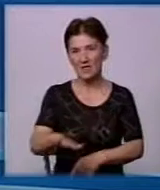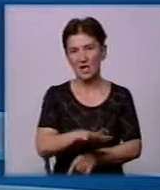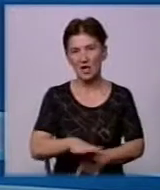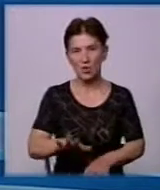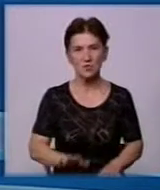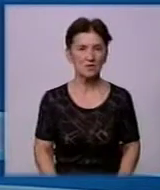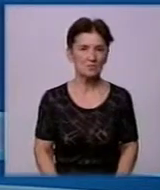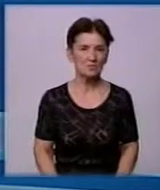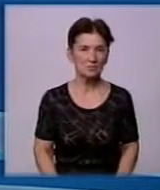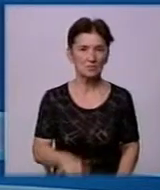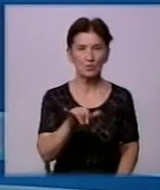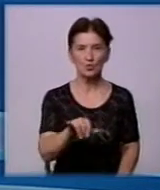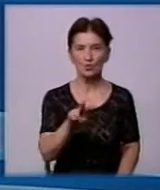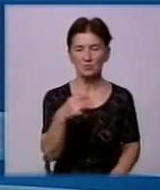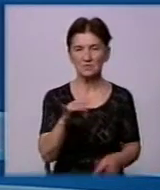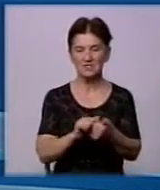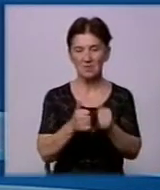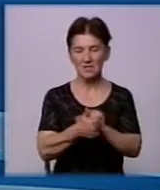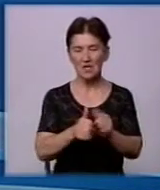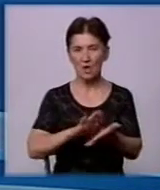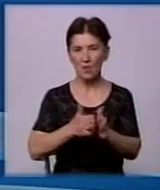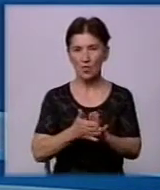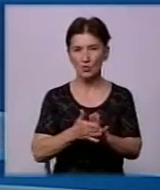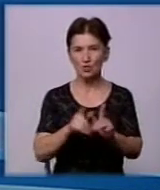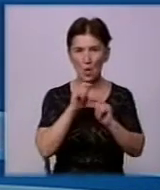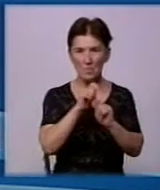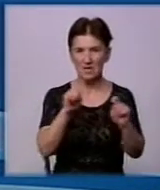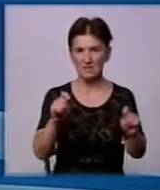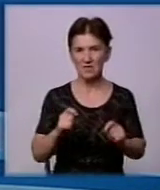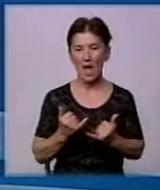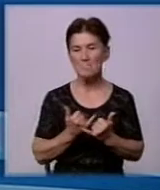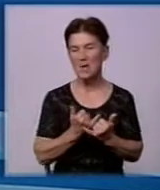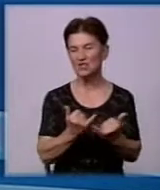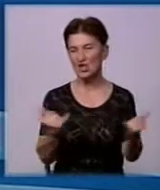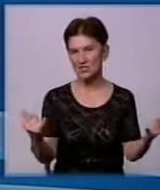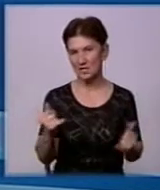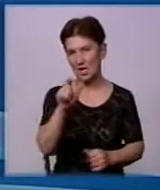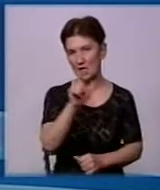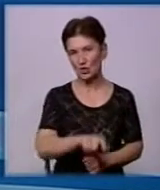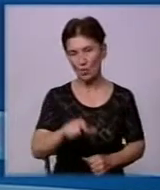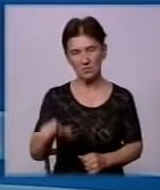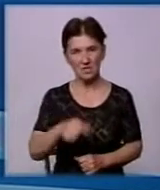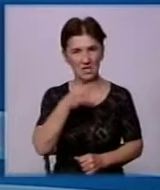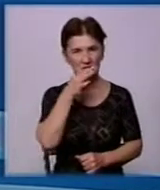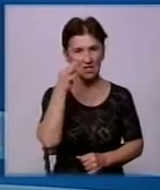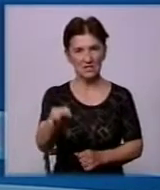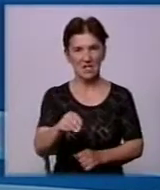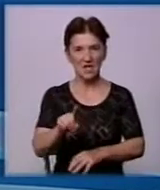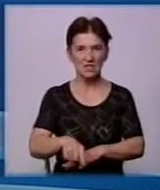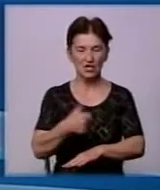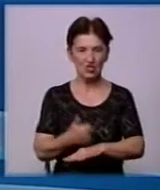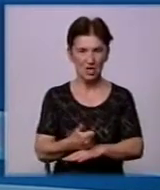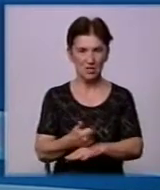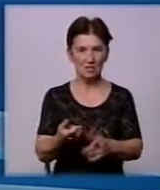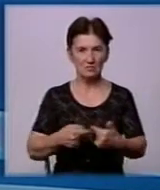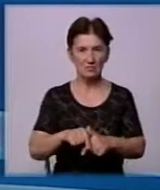У Кропивницькому змінили положення про присвоєння звання почесного громадянина. Про це розповіла начальник відділу кадрової роботи міської ради